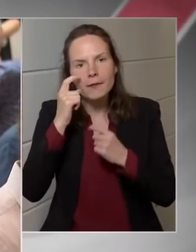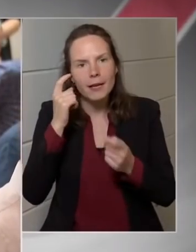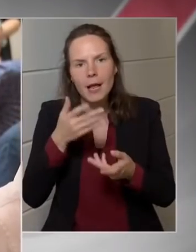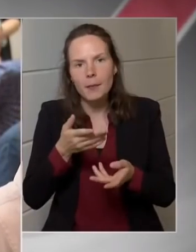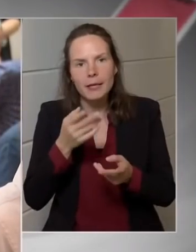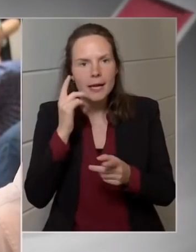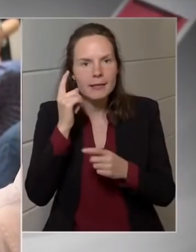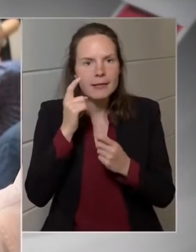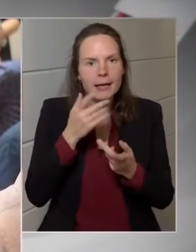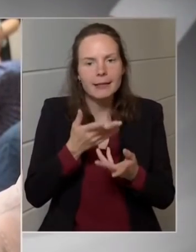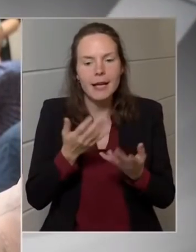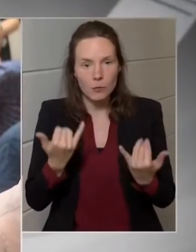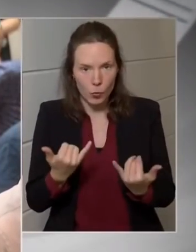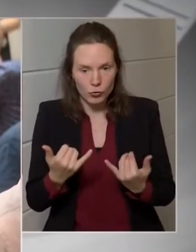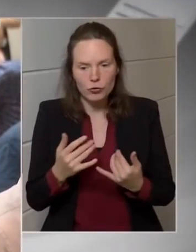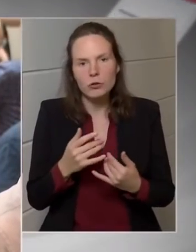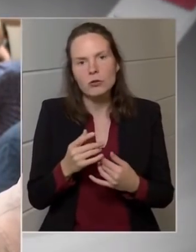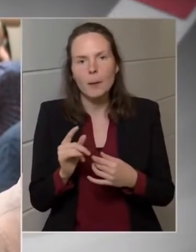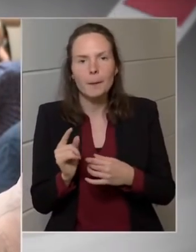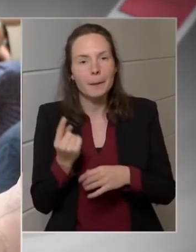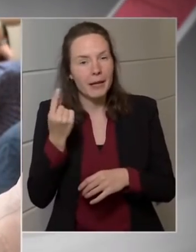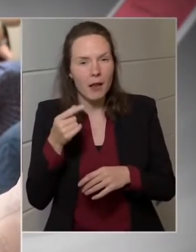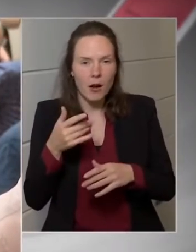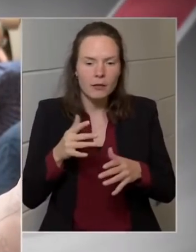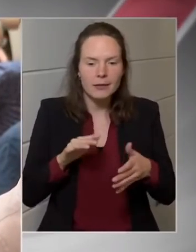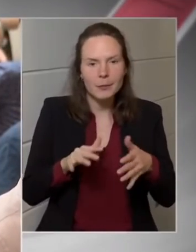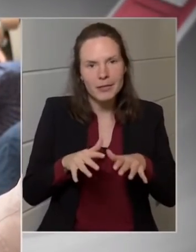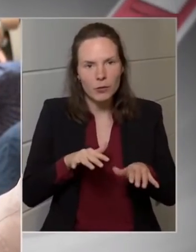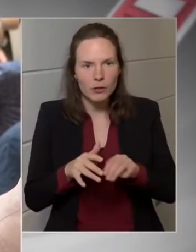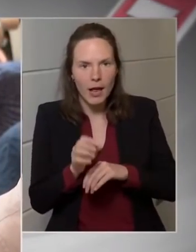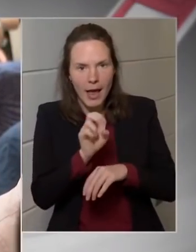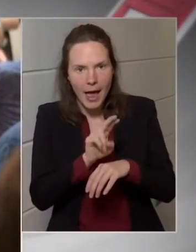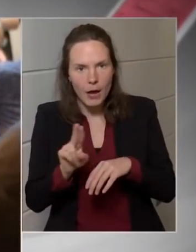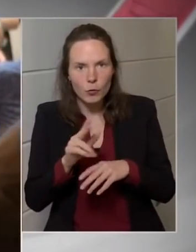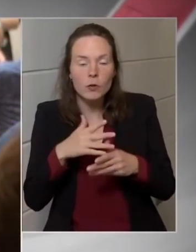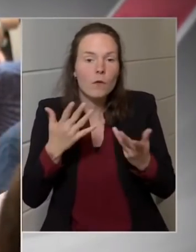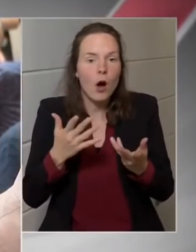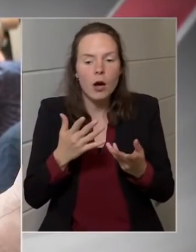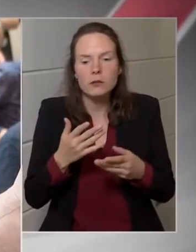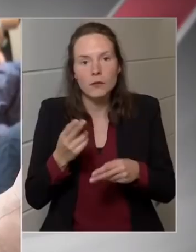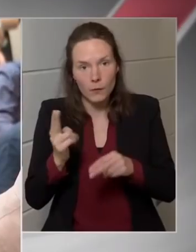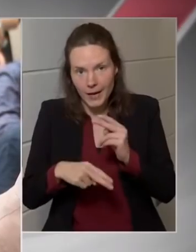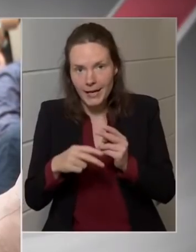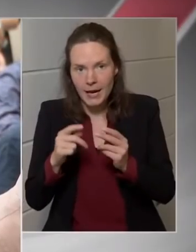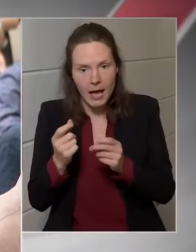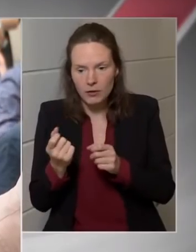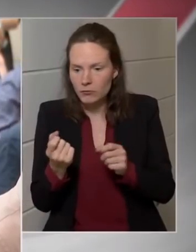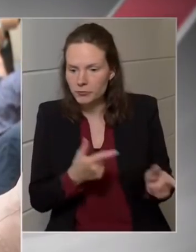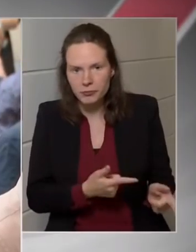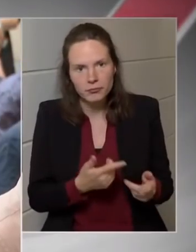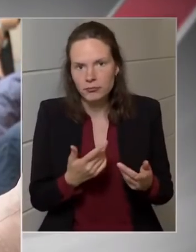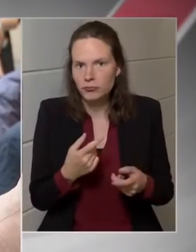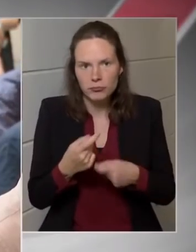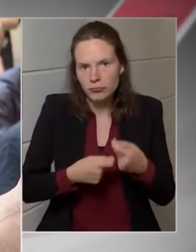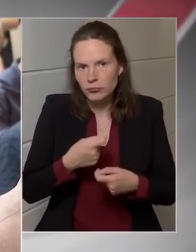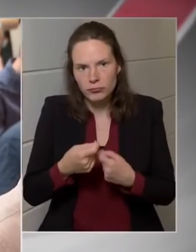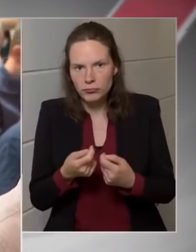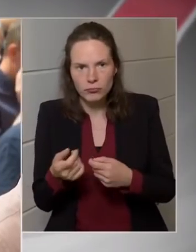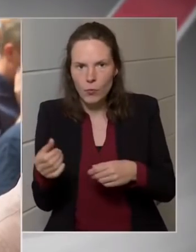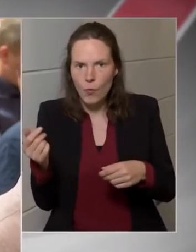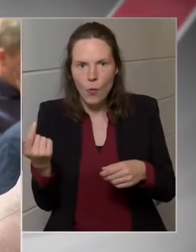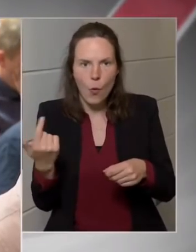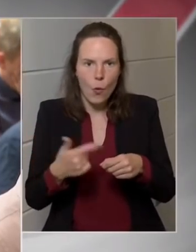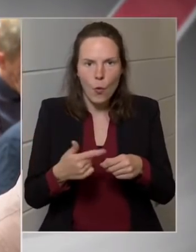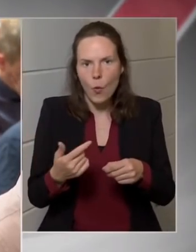Európai Tanács csúcs találkozón alig ha fog döntés születni az olajembergőról. Kormány véleménye, vagy az önvéleménye szerint ez